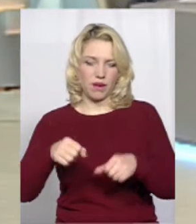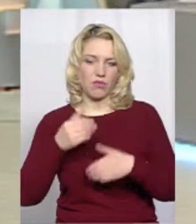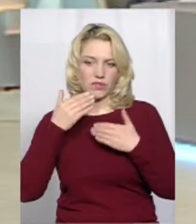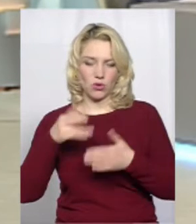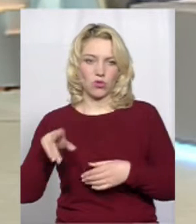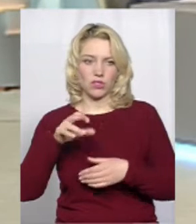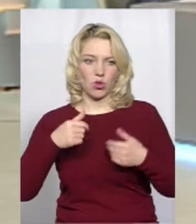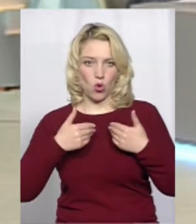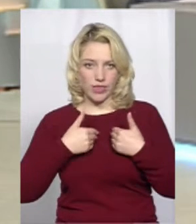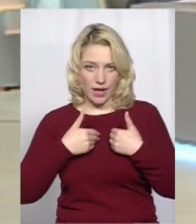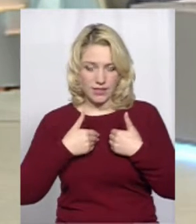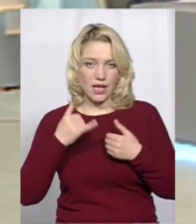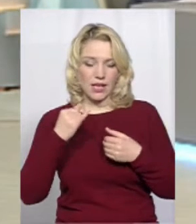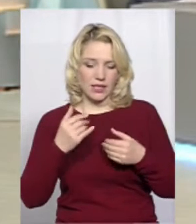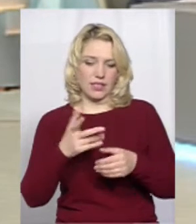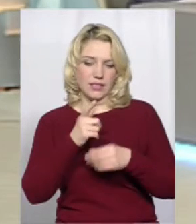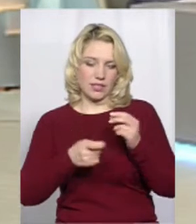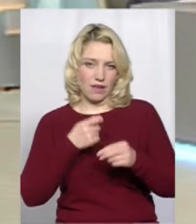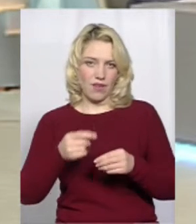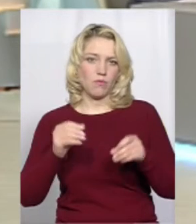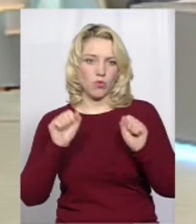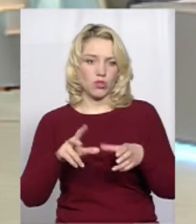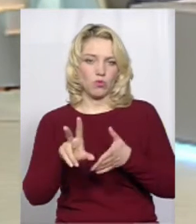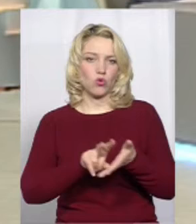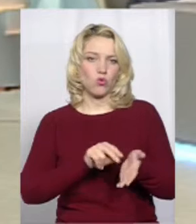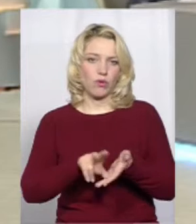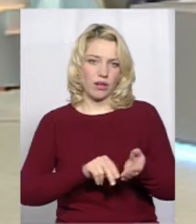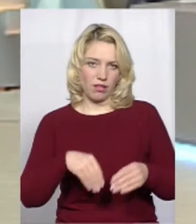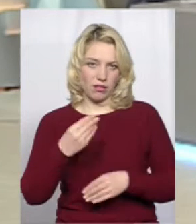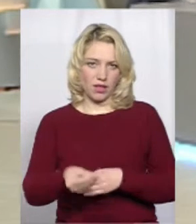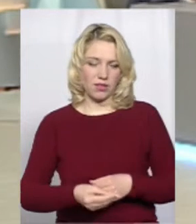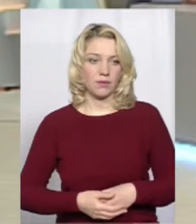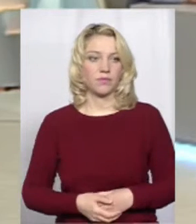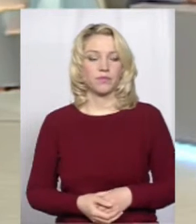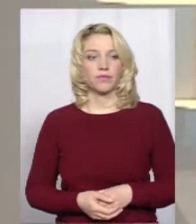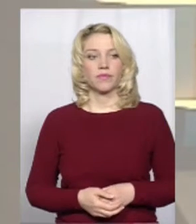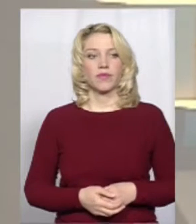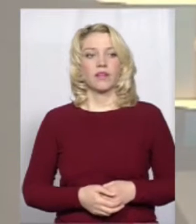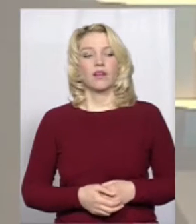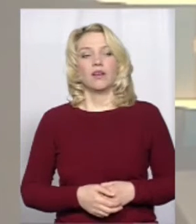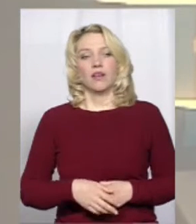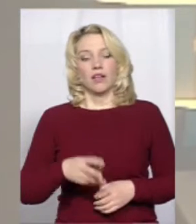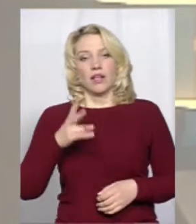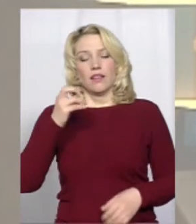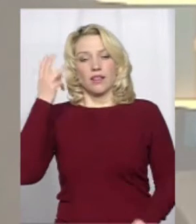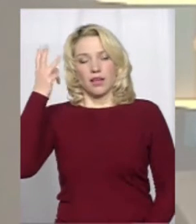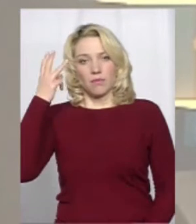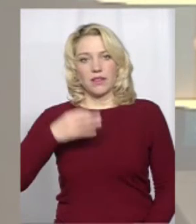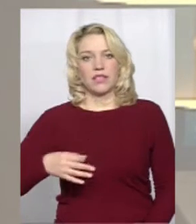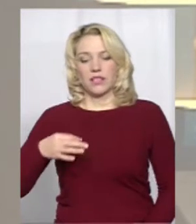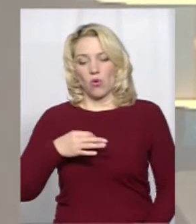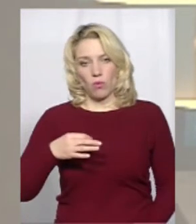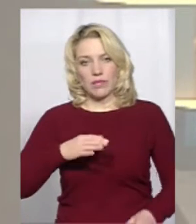і ми можемо за заявою видати дублікати цих документів. Після Київської області на Хмельниччині